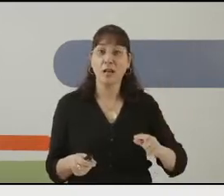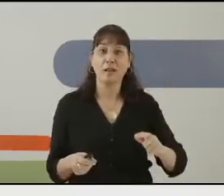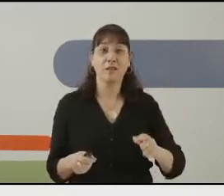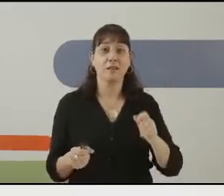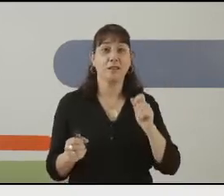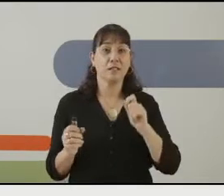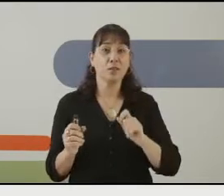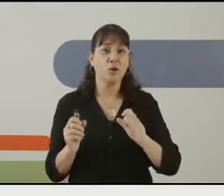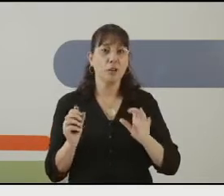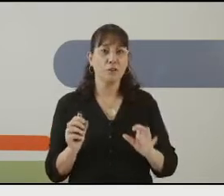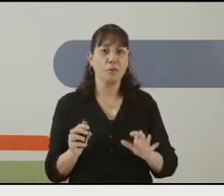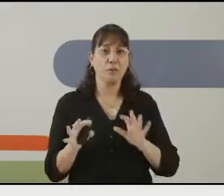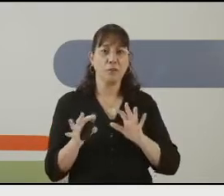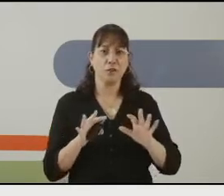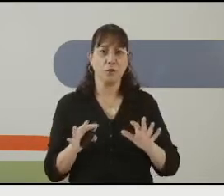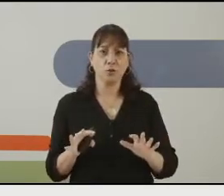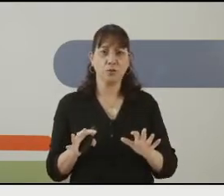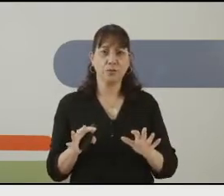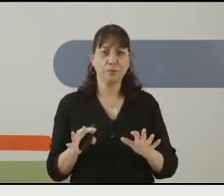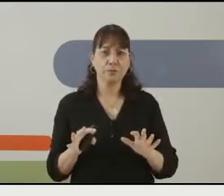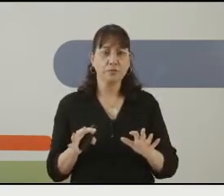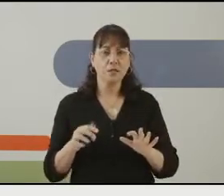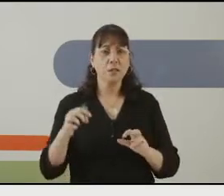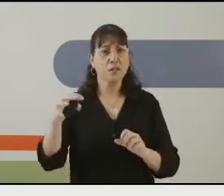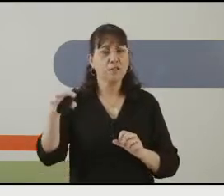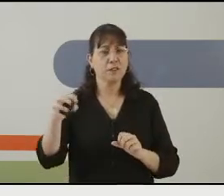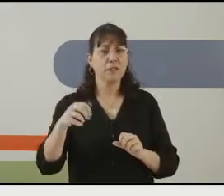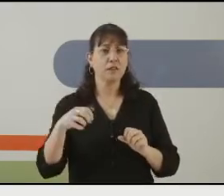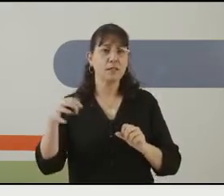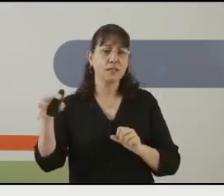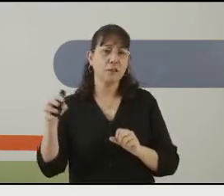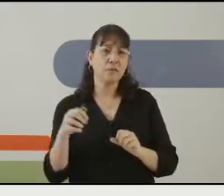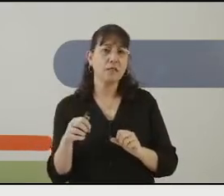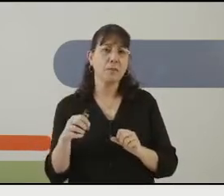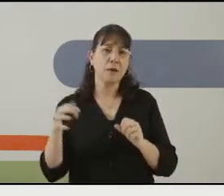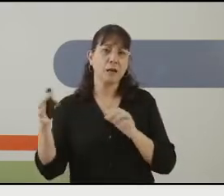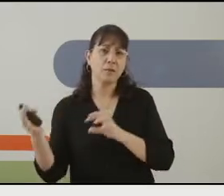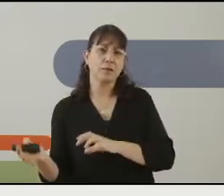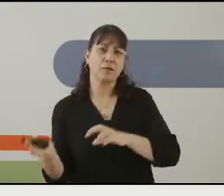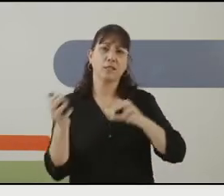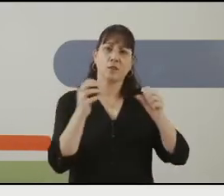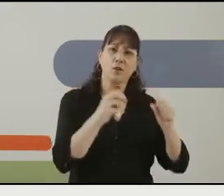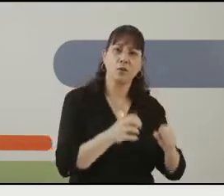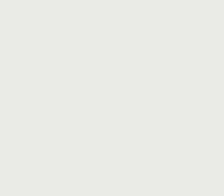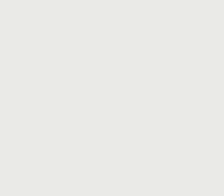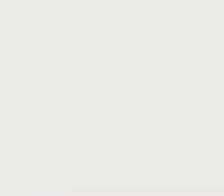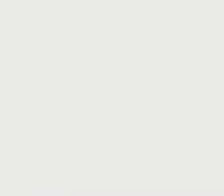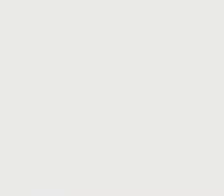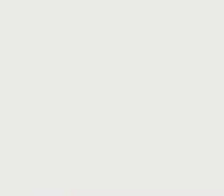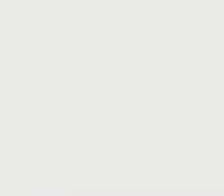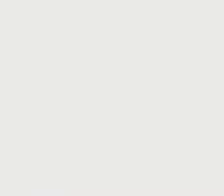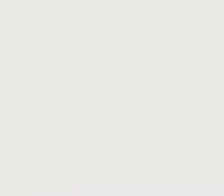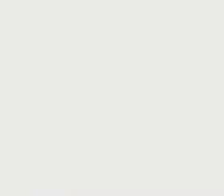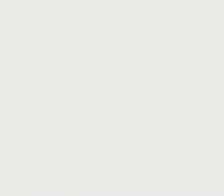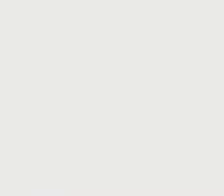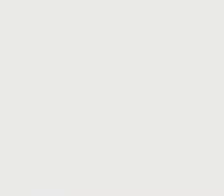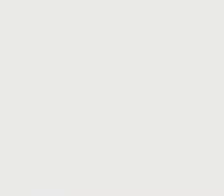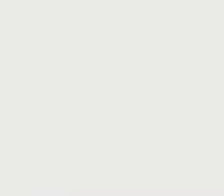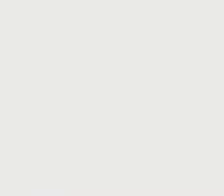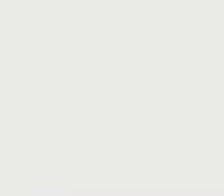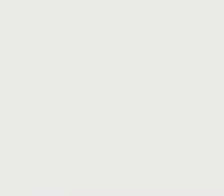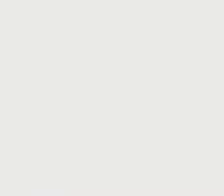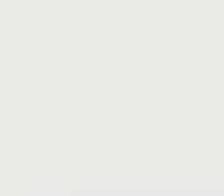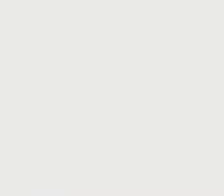אפשר ליצור כלפים עם דבקיות, ולצרף מדי פעם, וליצור, לאסוף